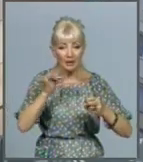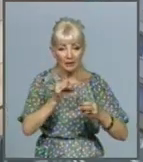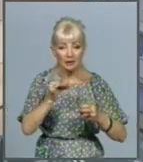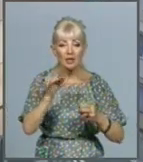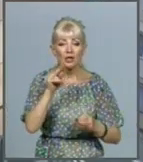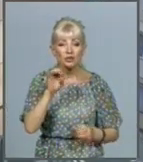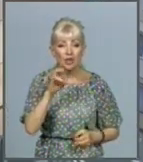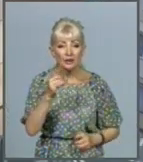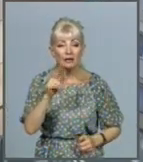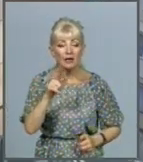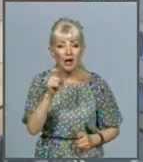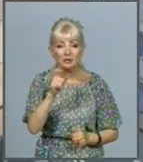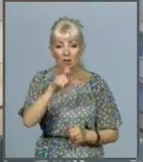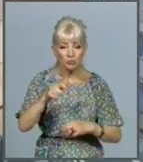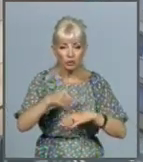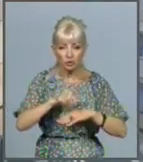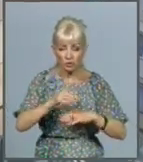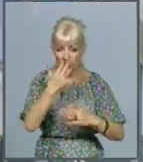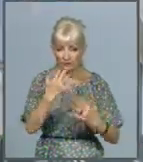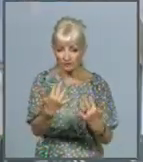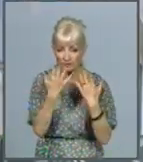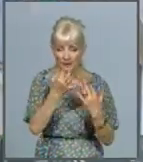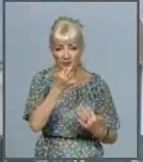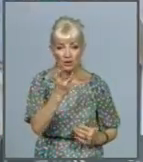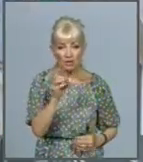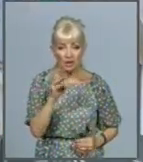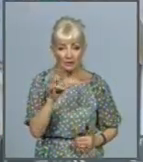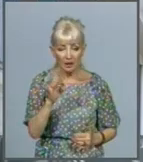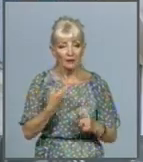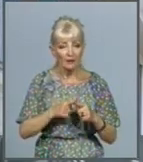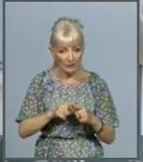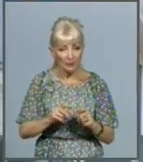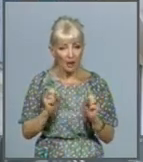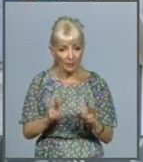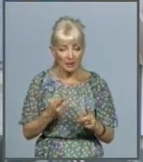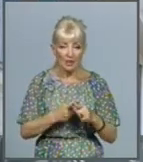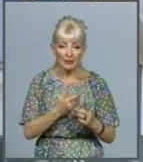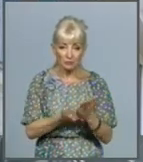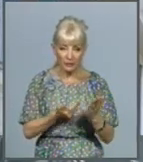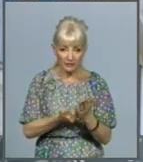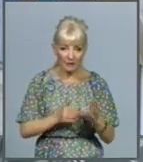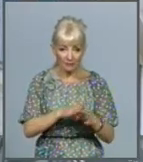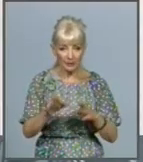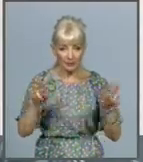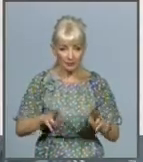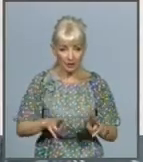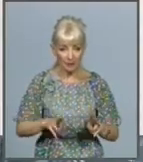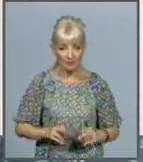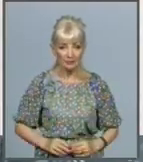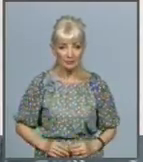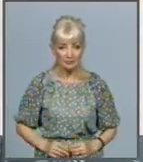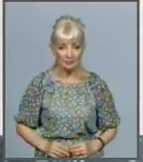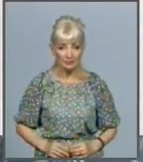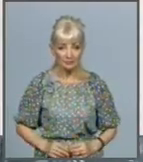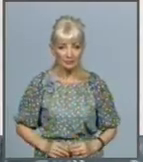відчувають, пояснює Андрій Шаталов. І в цьому небезпека. Тож, радить дотримуватись правил. Леся Копилюк, Євгенія Кутнова та